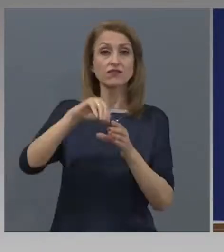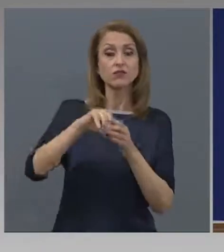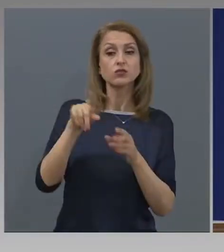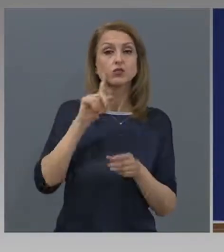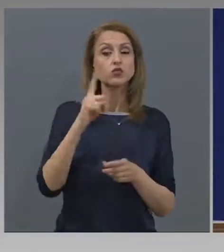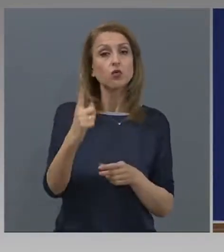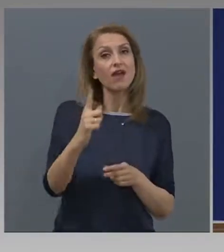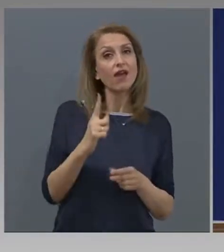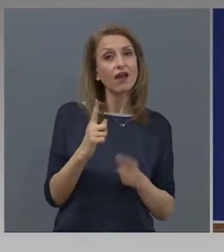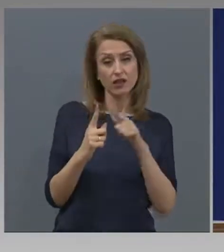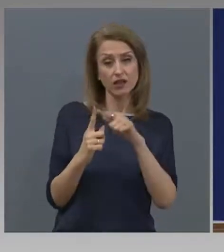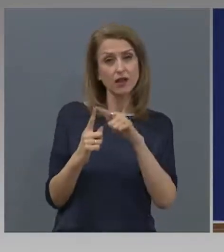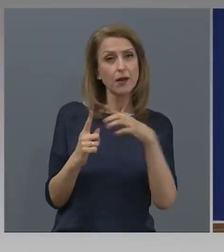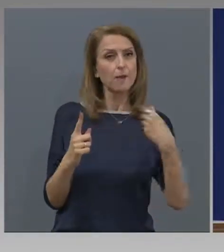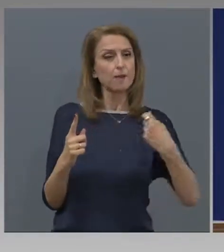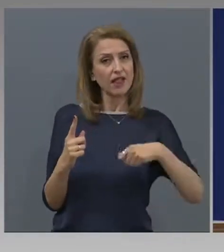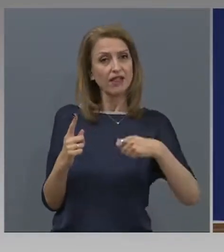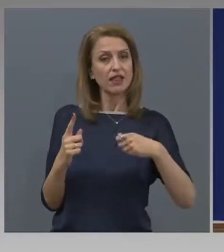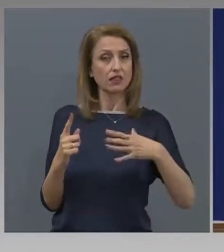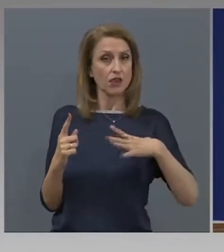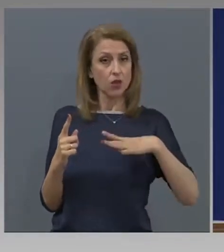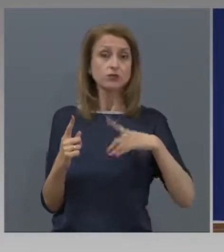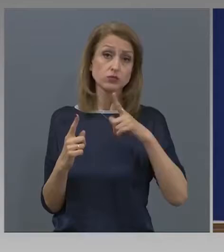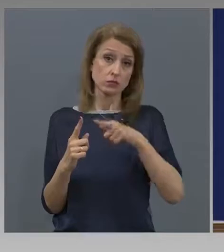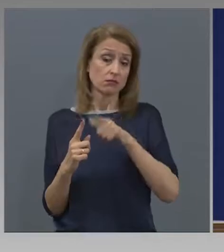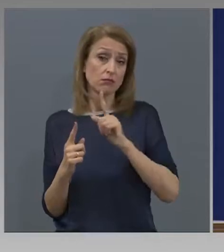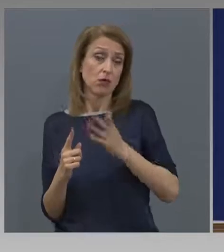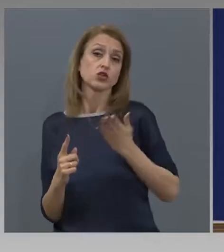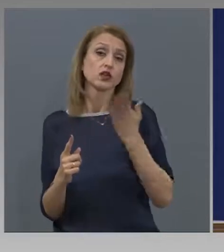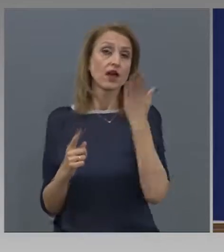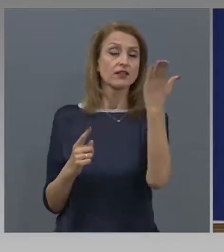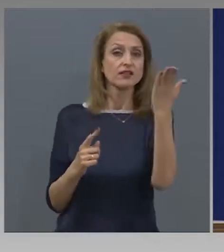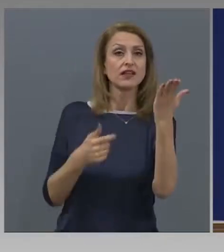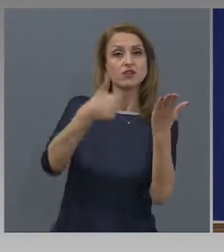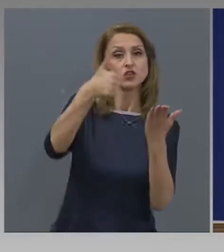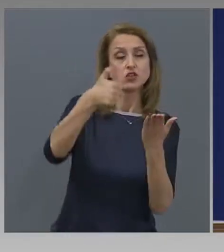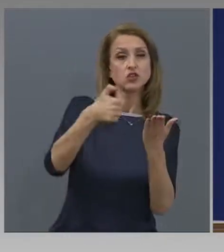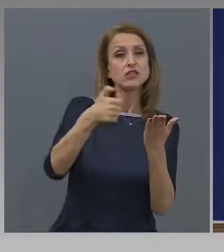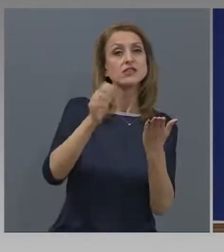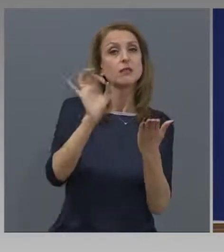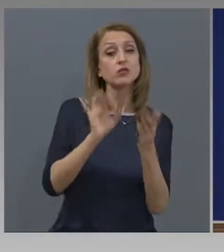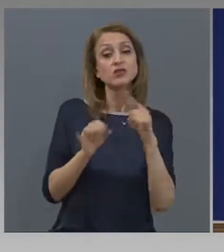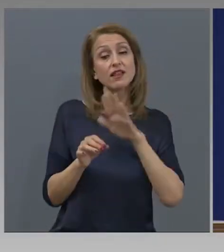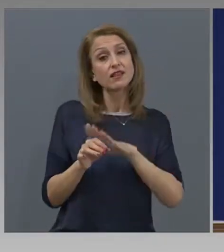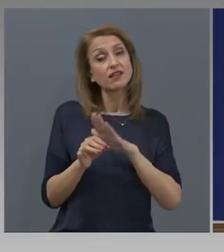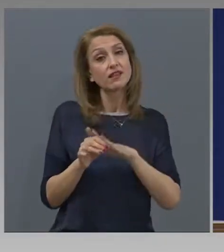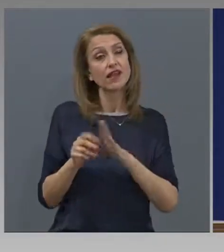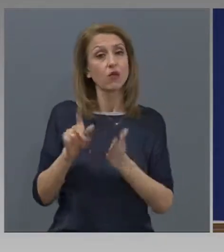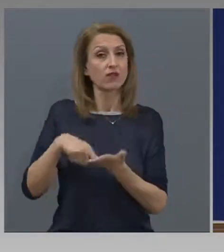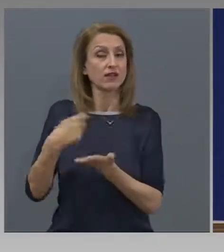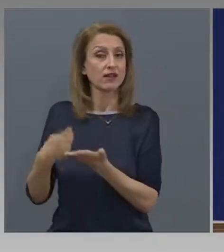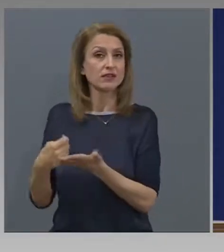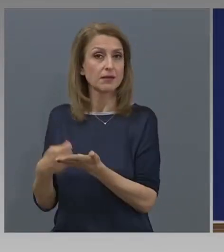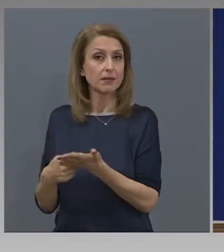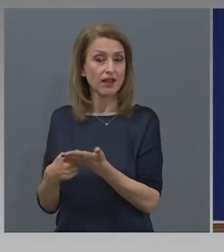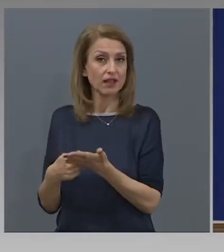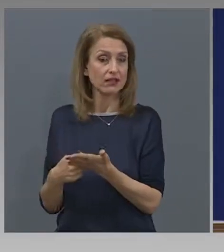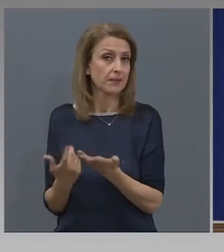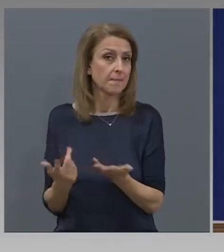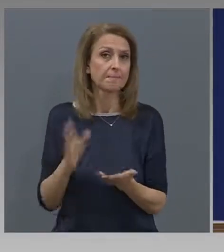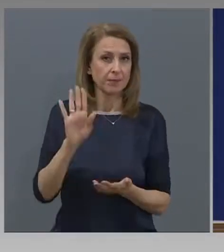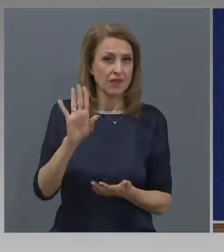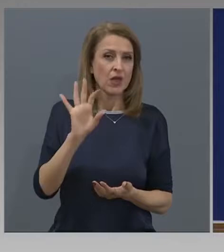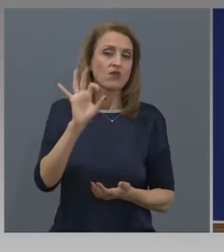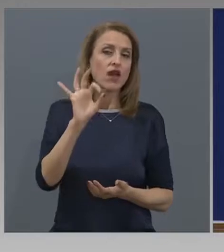отпуск, може да бъде включен и да се кандидатства за 60% от неговото възнаграждение, от неговия осигурителен доход.